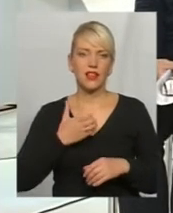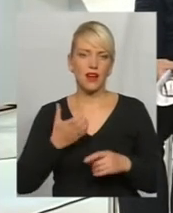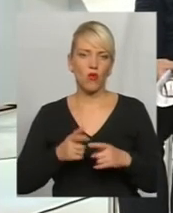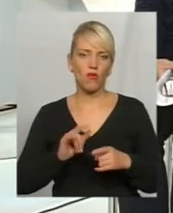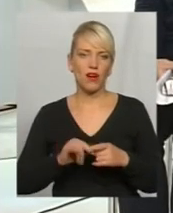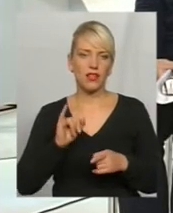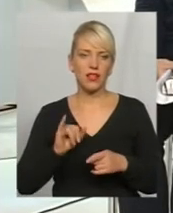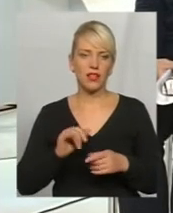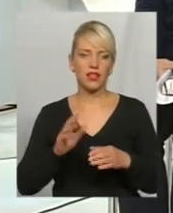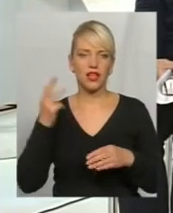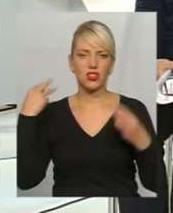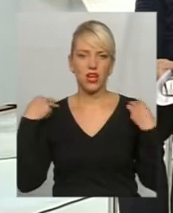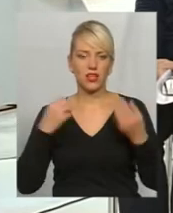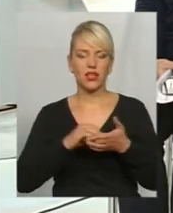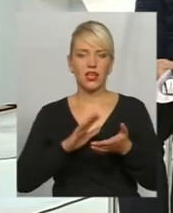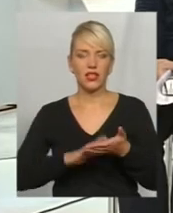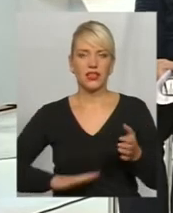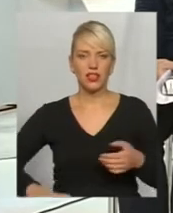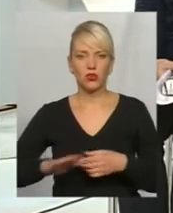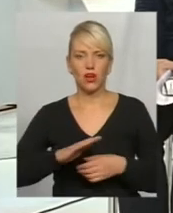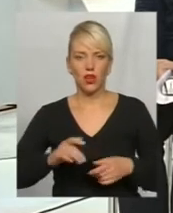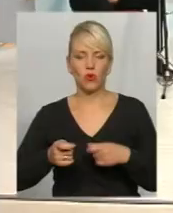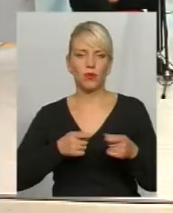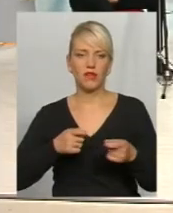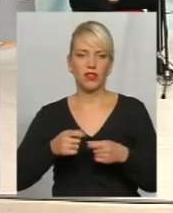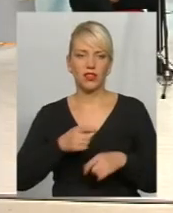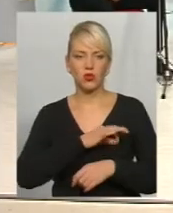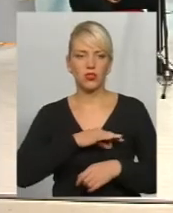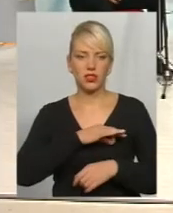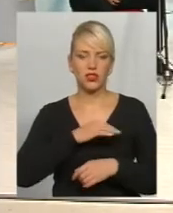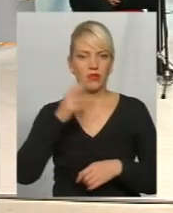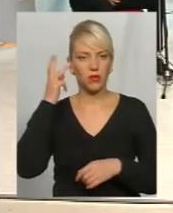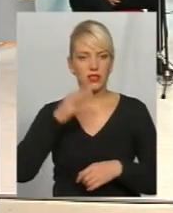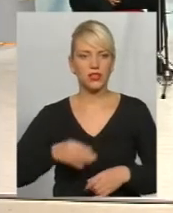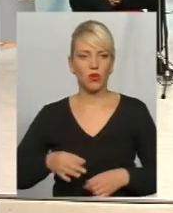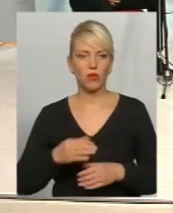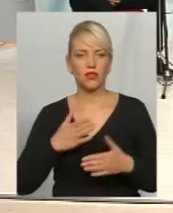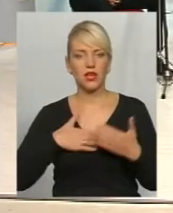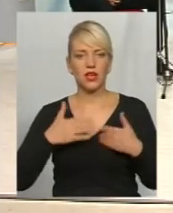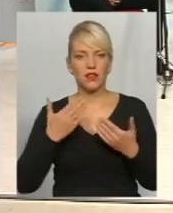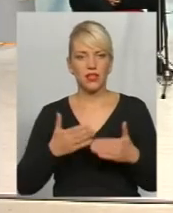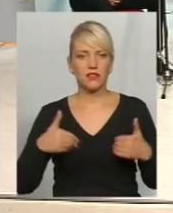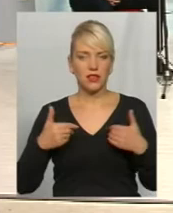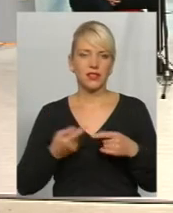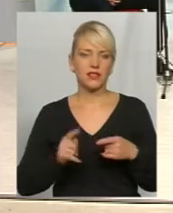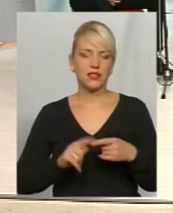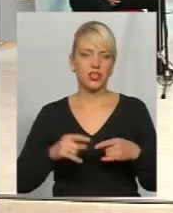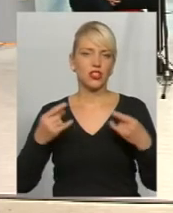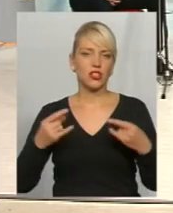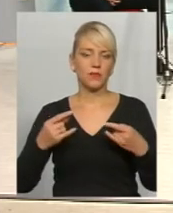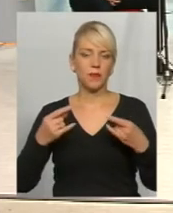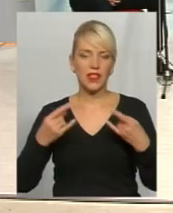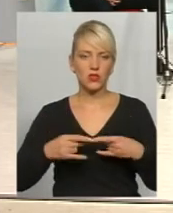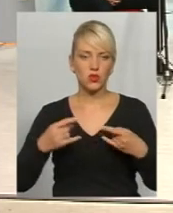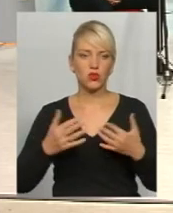питань реєстрації Головного територіального управління юстиції у Хмельницькій області. Рада вас вітати у цій студії, і оскільки